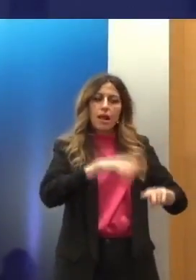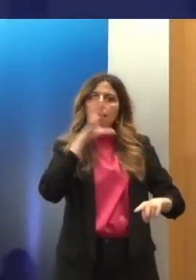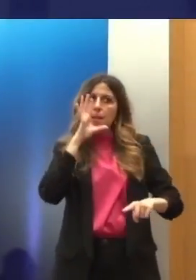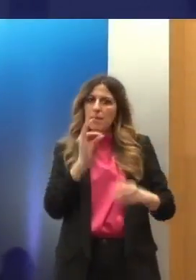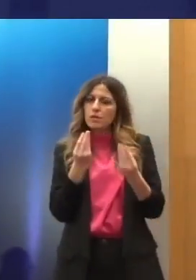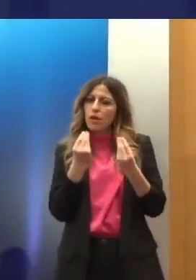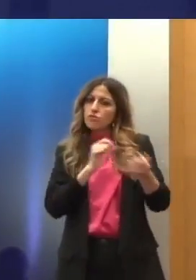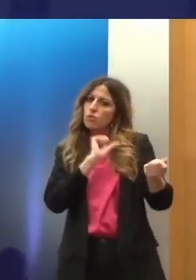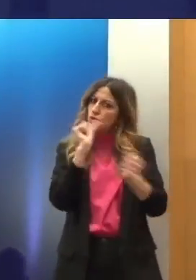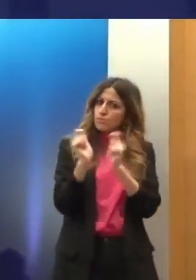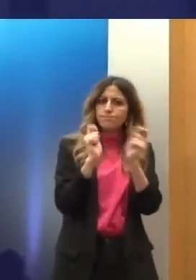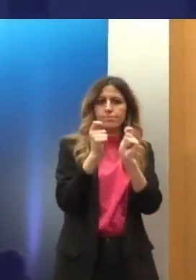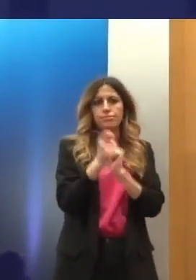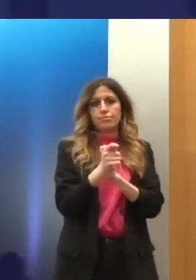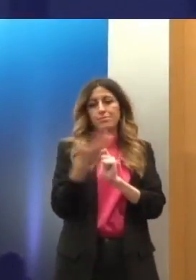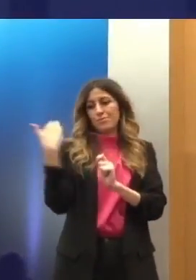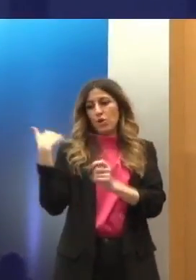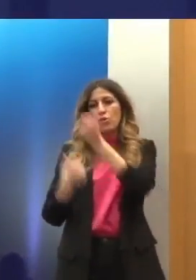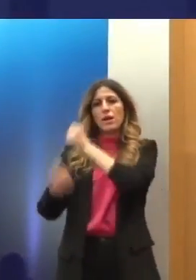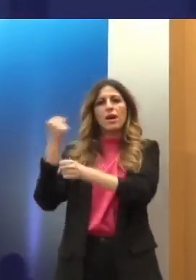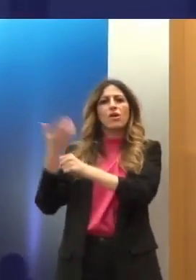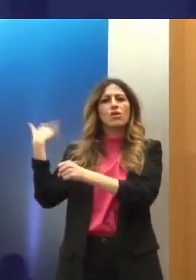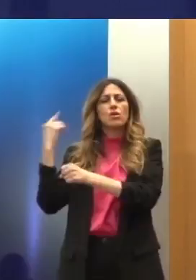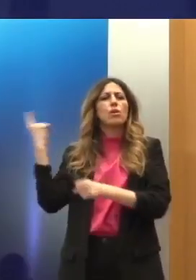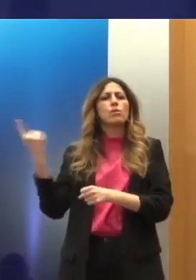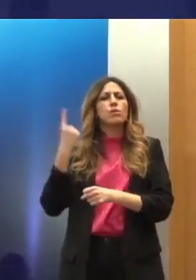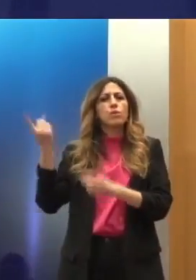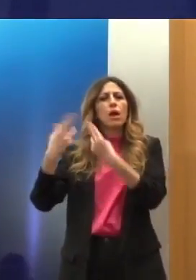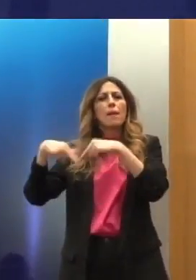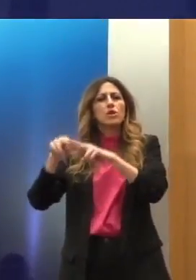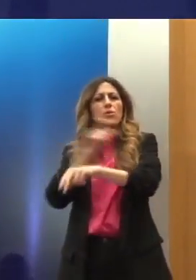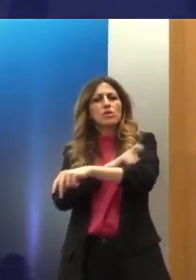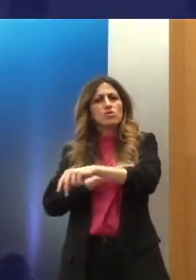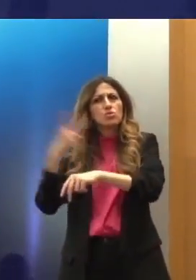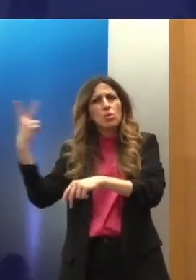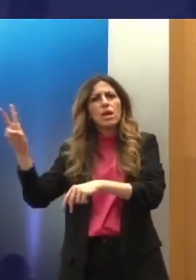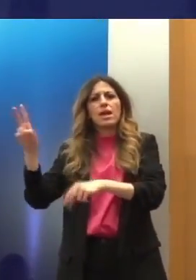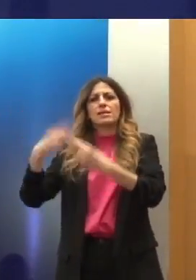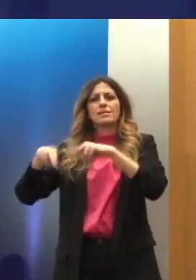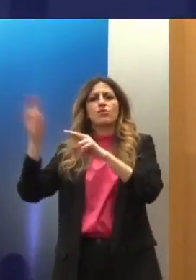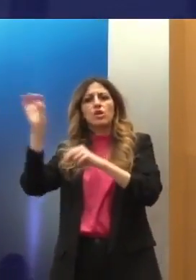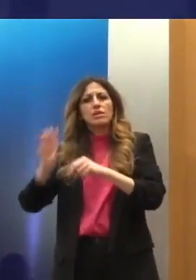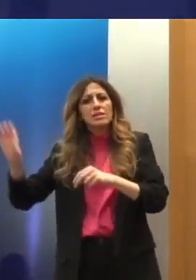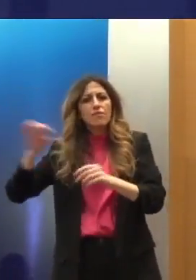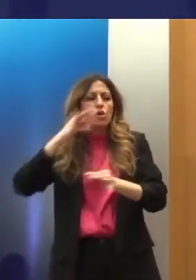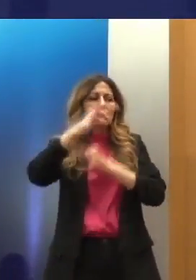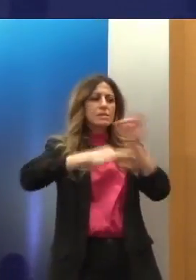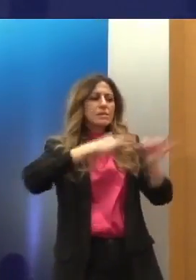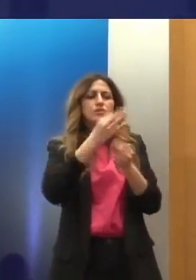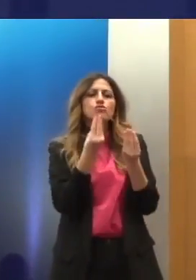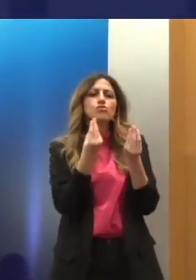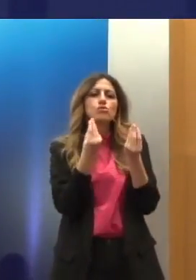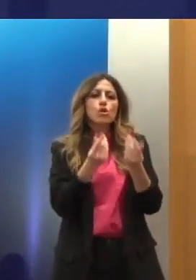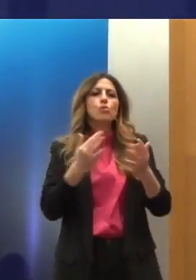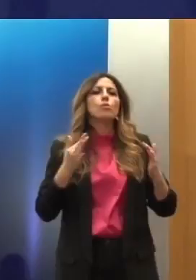Ενώ τα προηγούμενα χρόνια οι συστάσεις των επιτροπών τόσο του Ιεώσου και του Συμβουλίου της Ευρώπης είναι για,